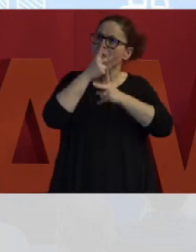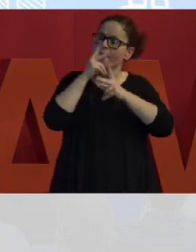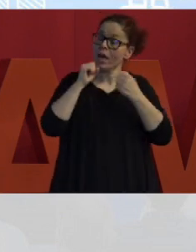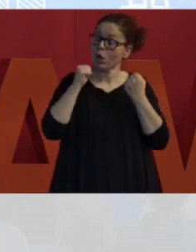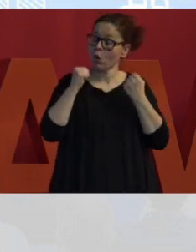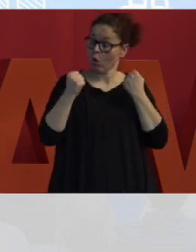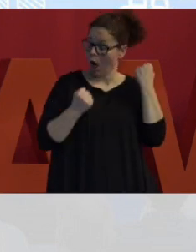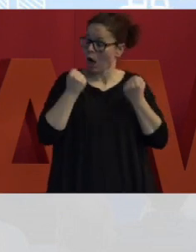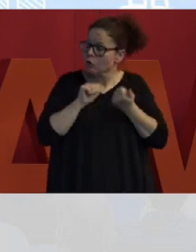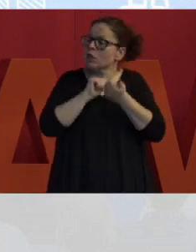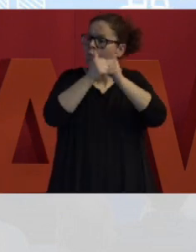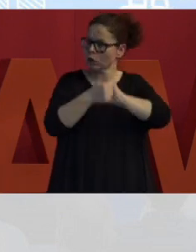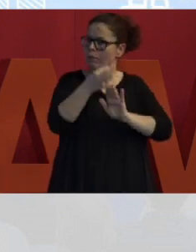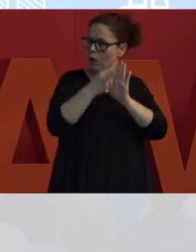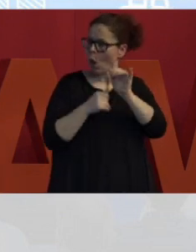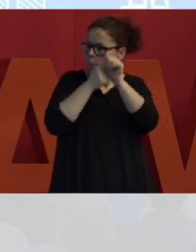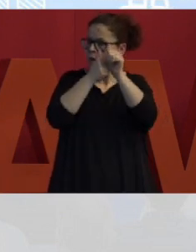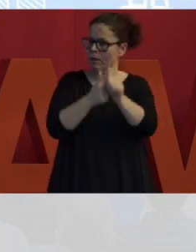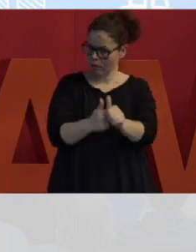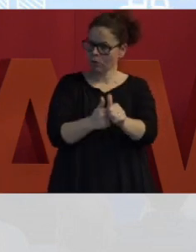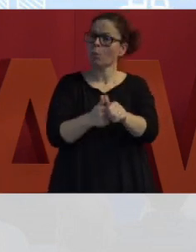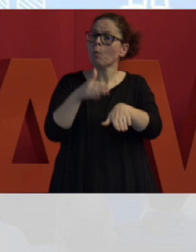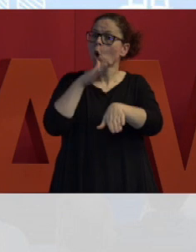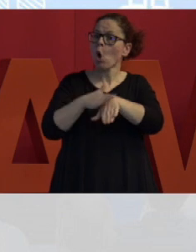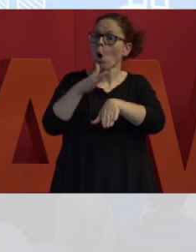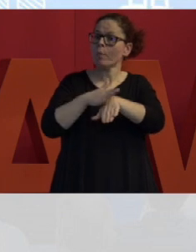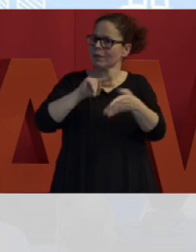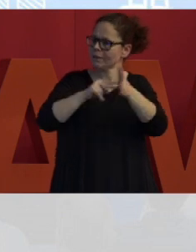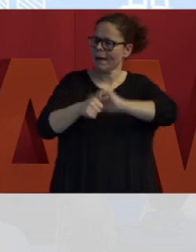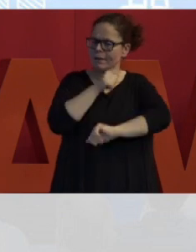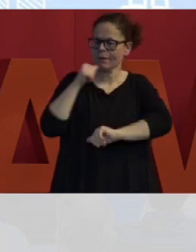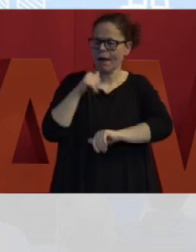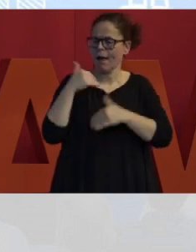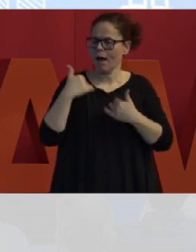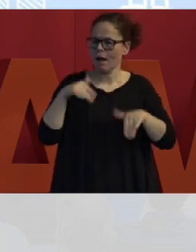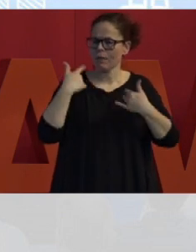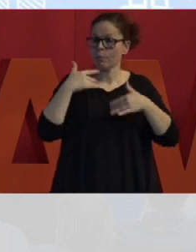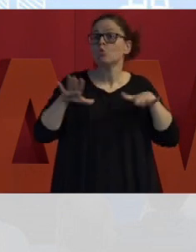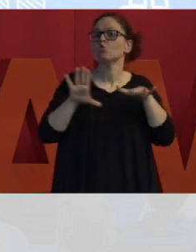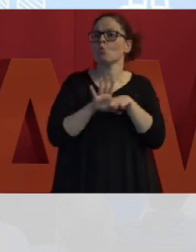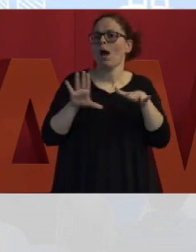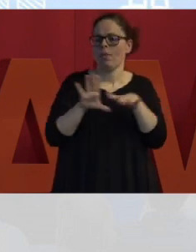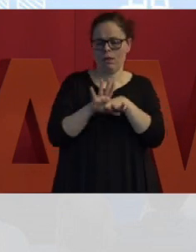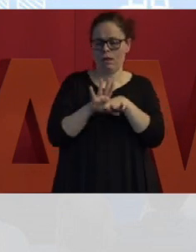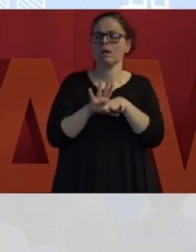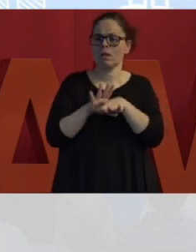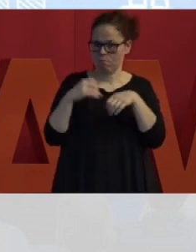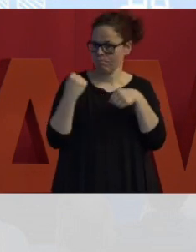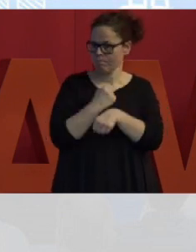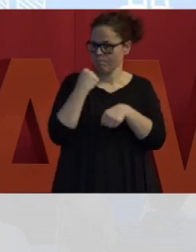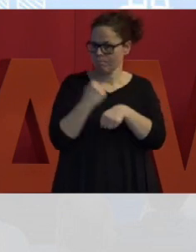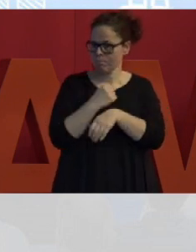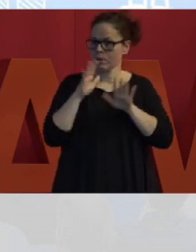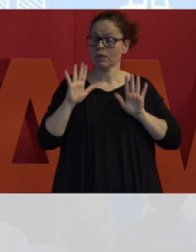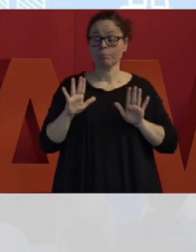un regolamento preciso, che richiede notevoli competenze tecniche e affettamento di squadra. Ecco, un team agile si